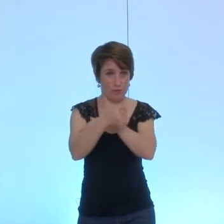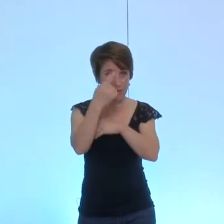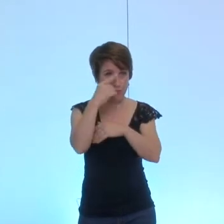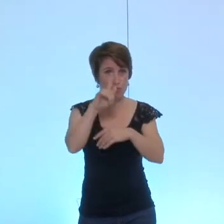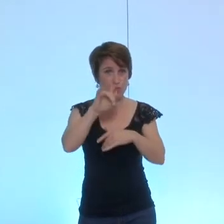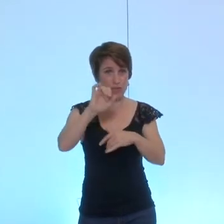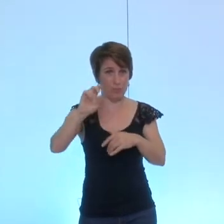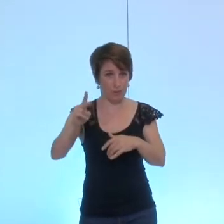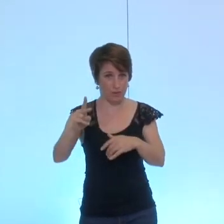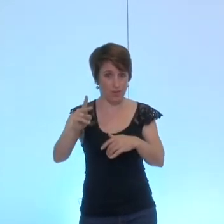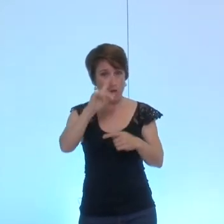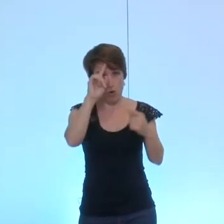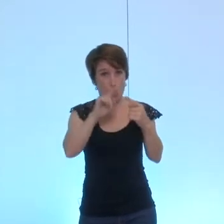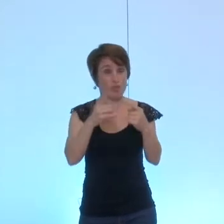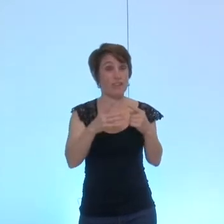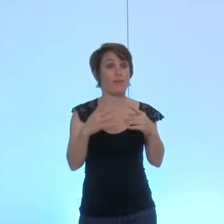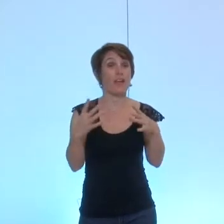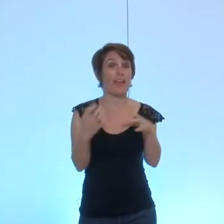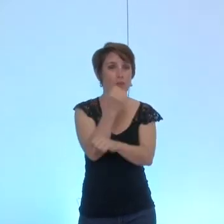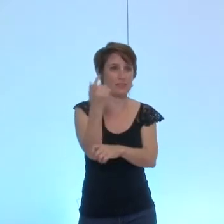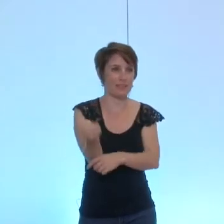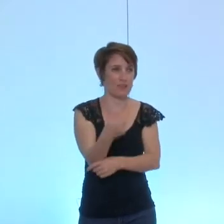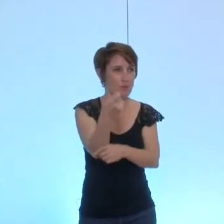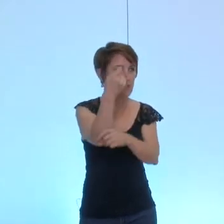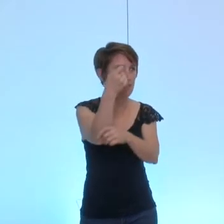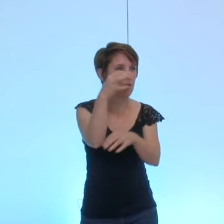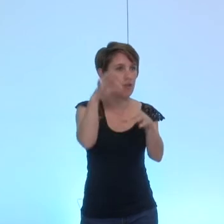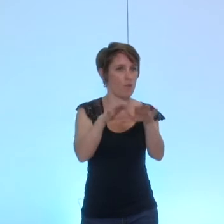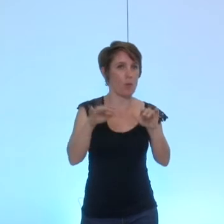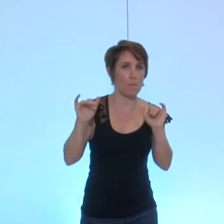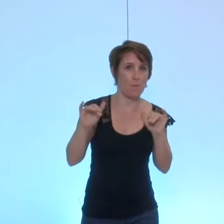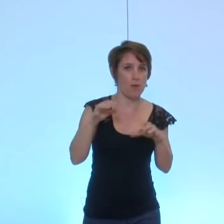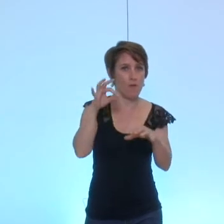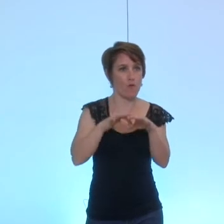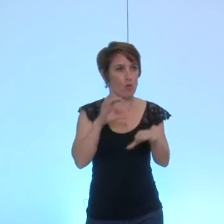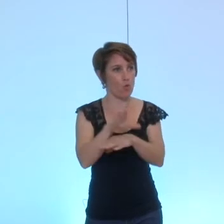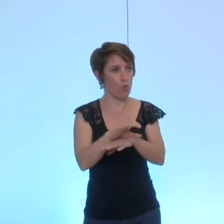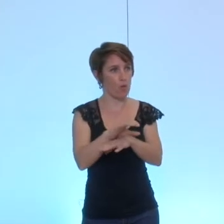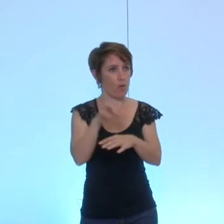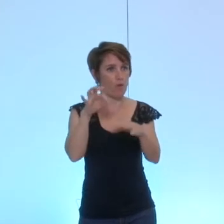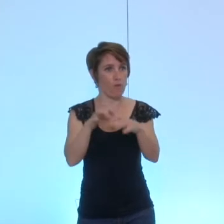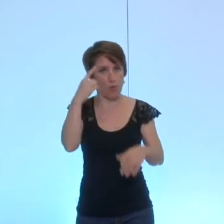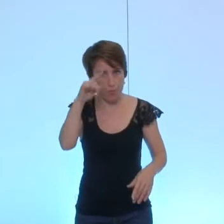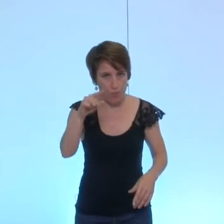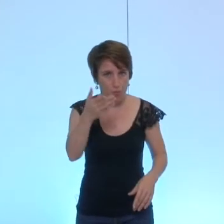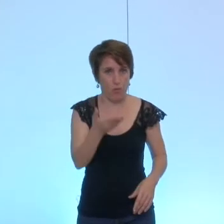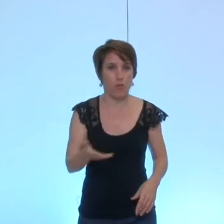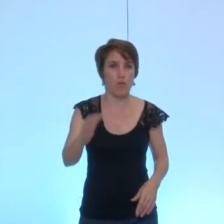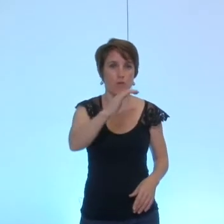objectif réussite éducative qui s'abstient qui est contre qui est pour